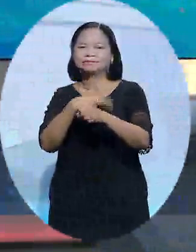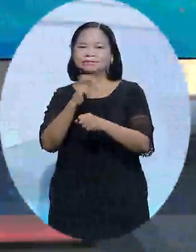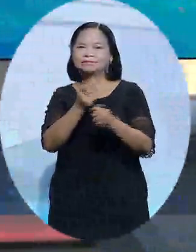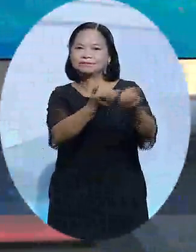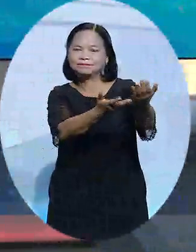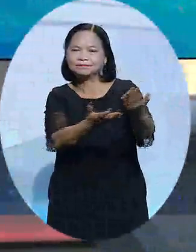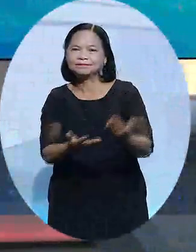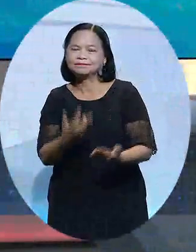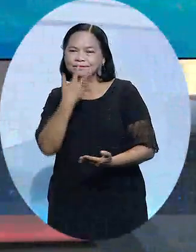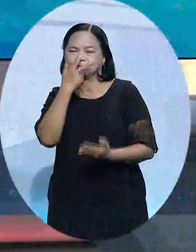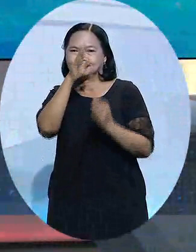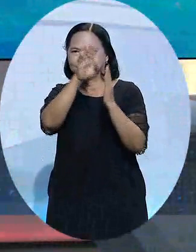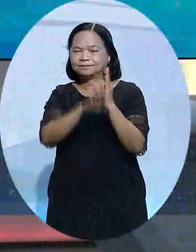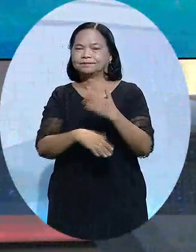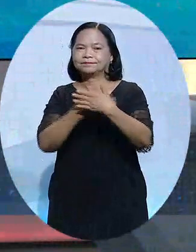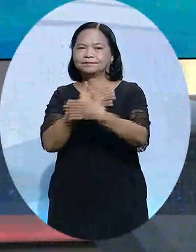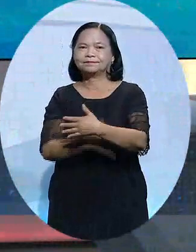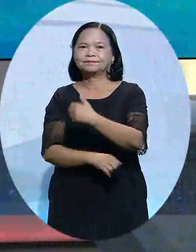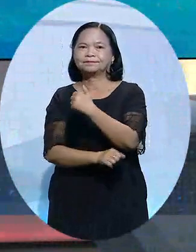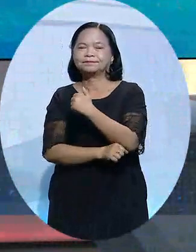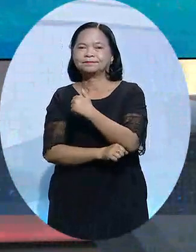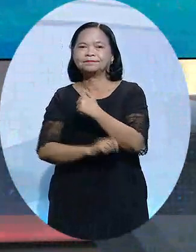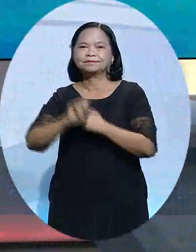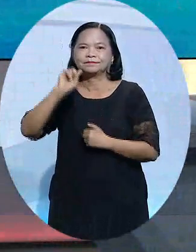Hãy đăng ký kênh để ủng kênh của chúng mình nhé!